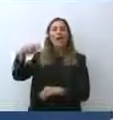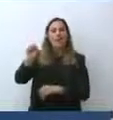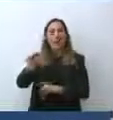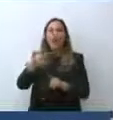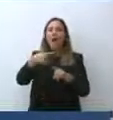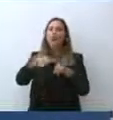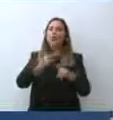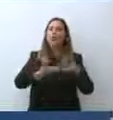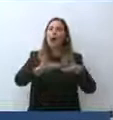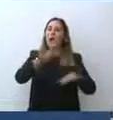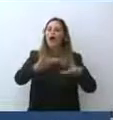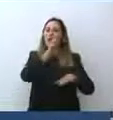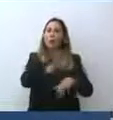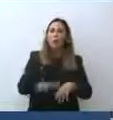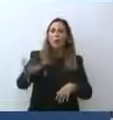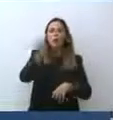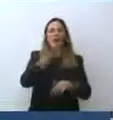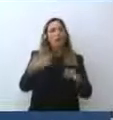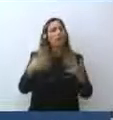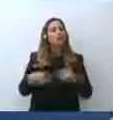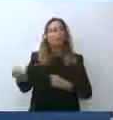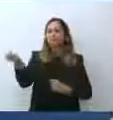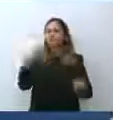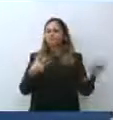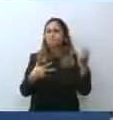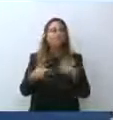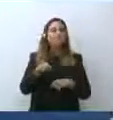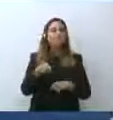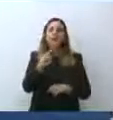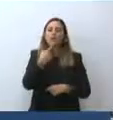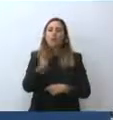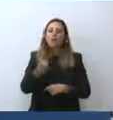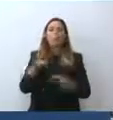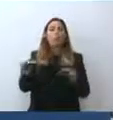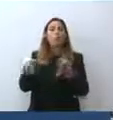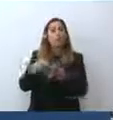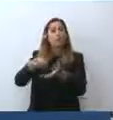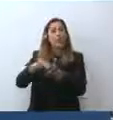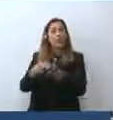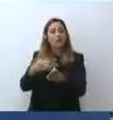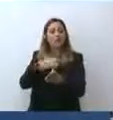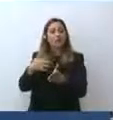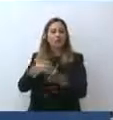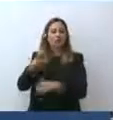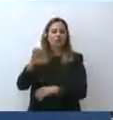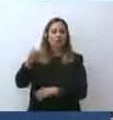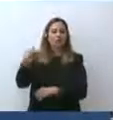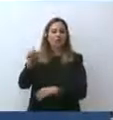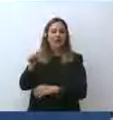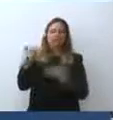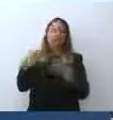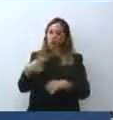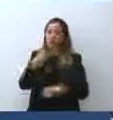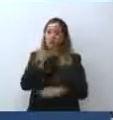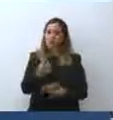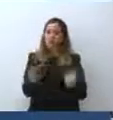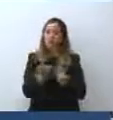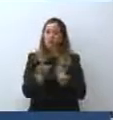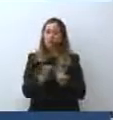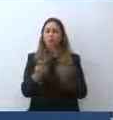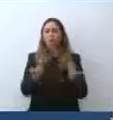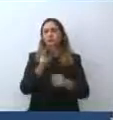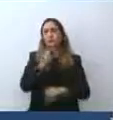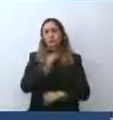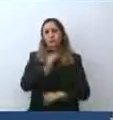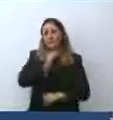autorità europee, ed è un'indicazione su cui il nostro CTS ha già espresso un'opinione. Quindi la risposta è sicuramente